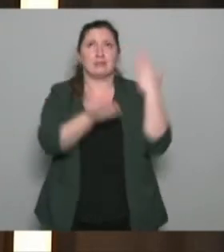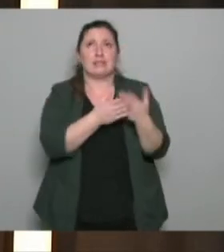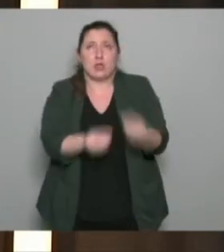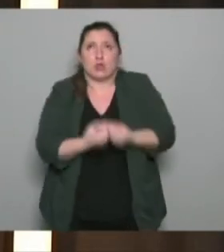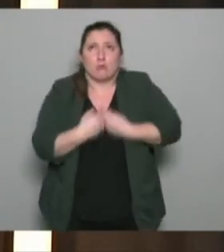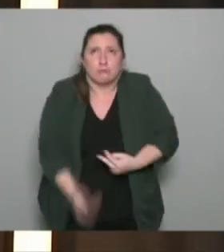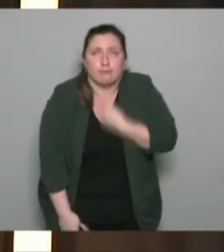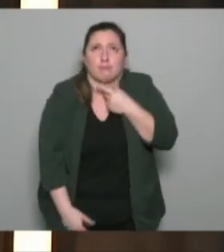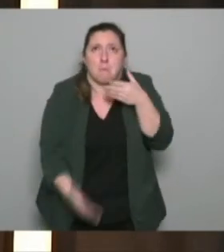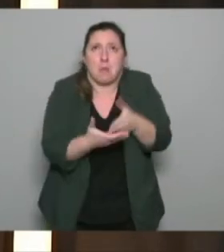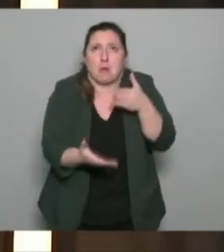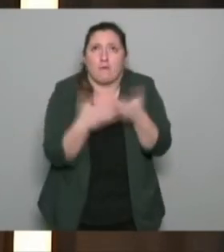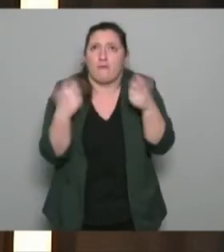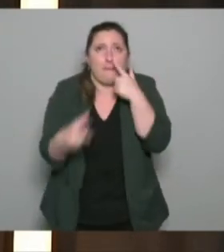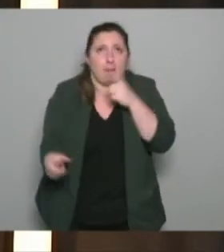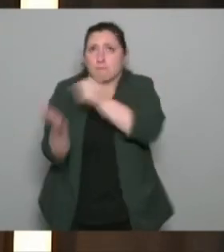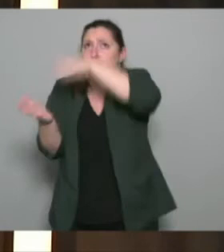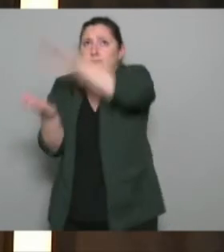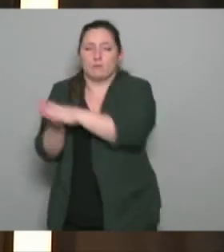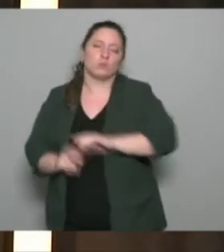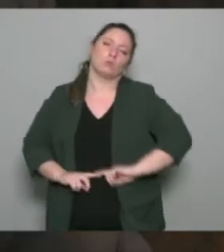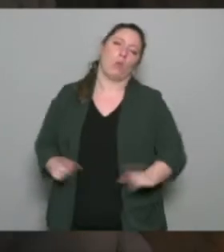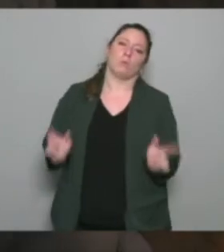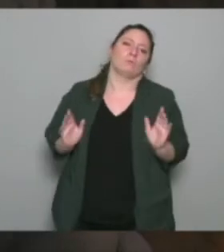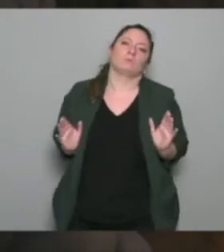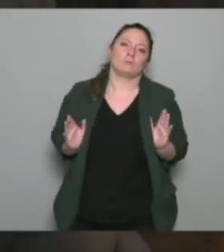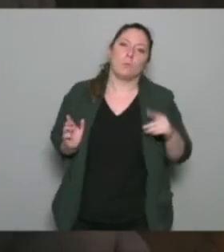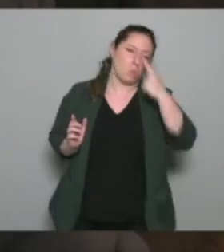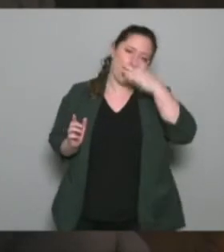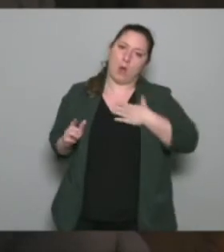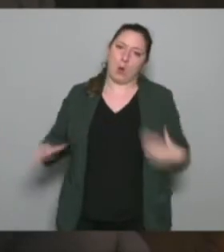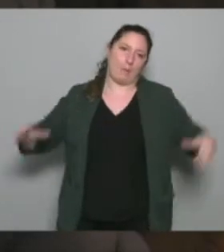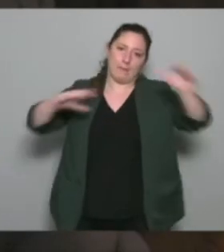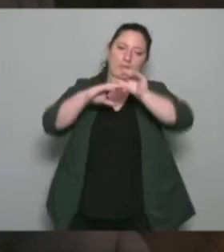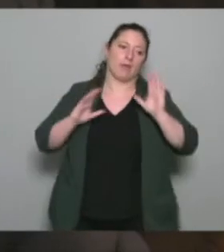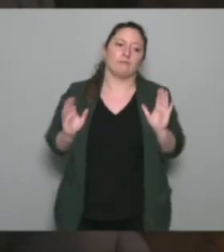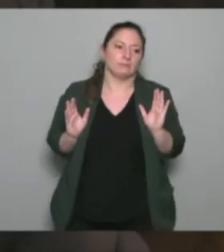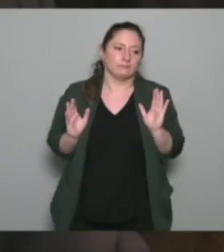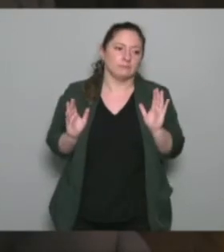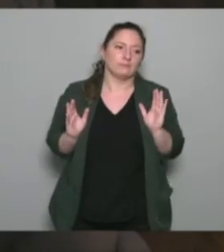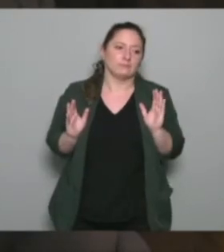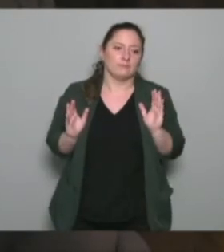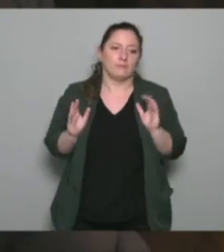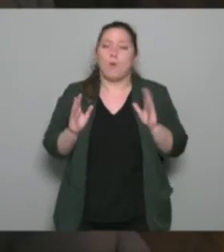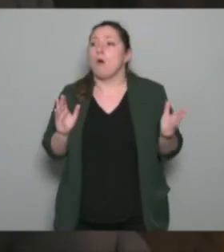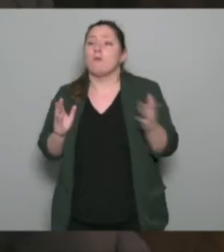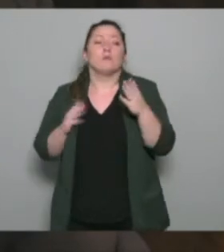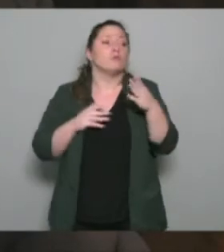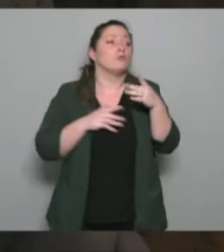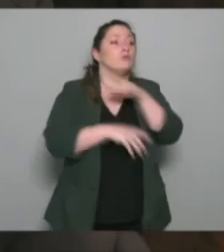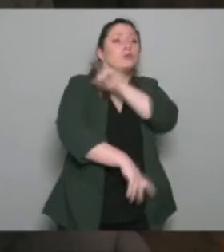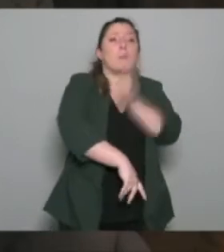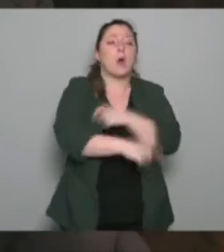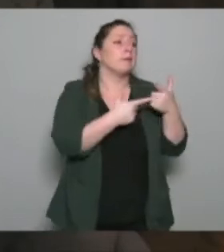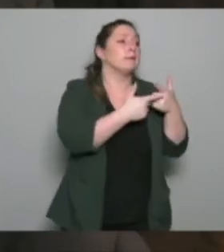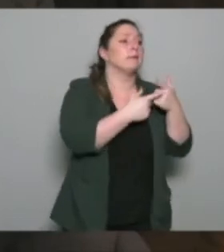développement du sport santé non l'un est complémentaire de l'autre et je pense que quelle que soit la discipline il faut toujours avoir coeur